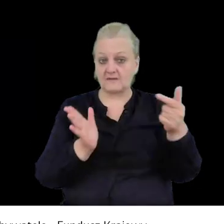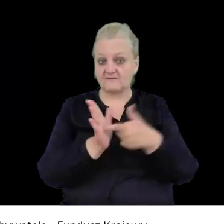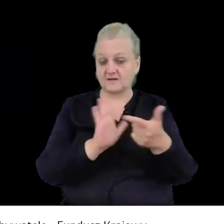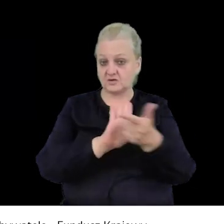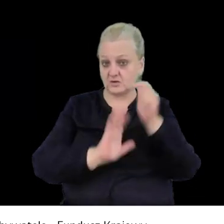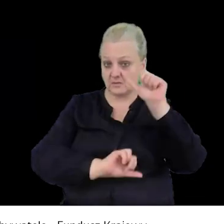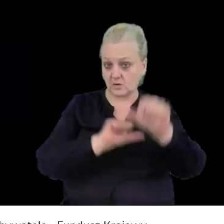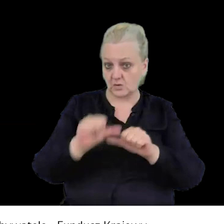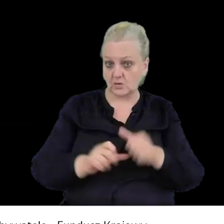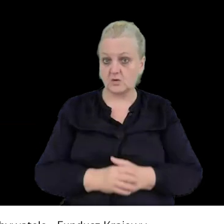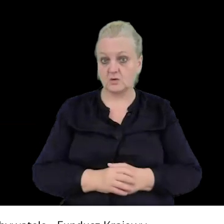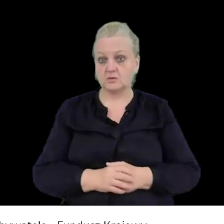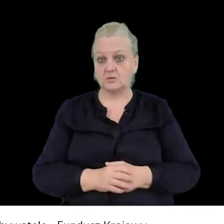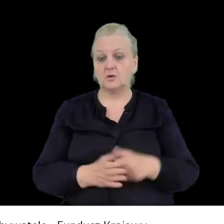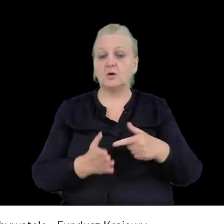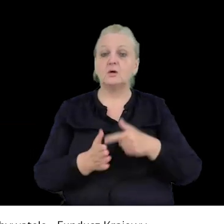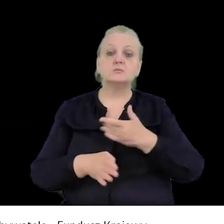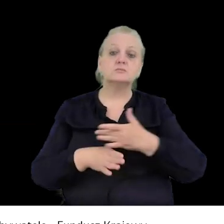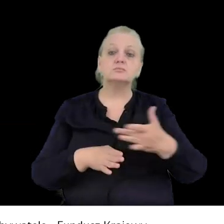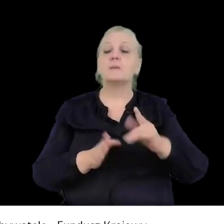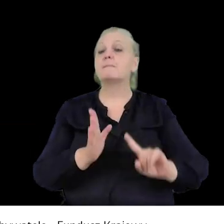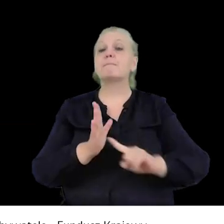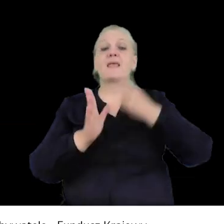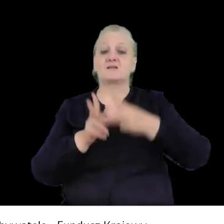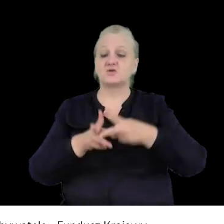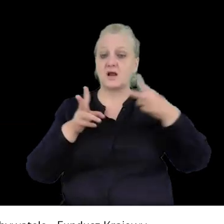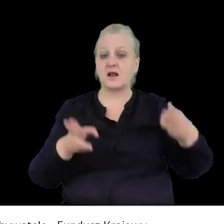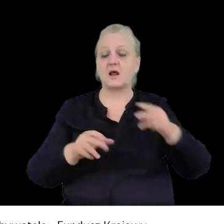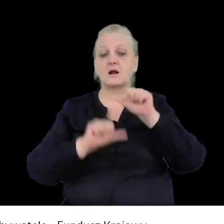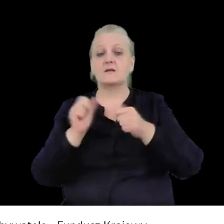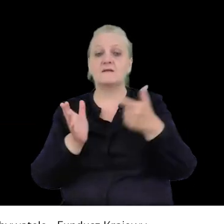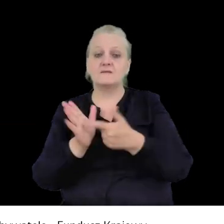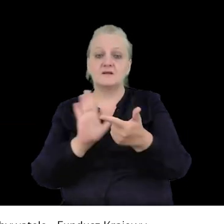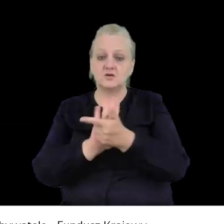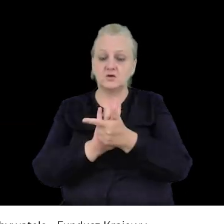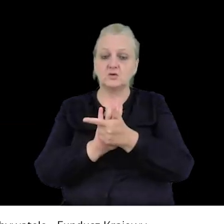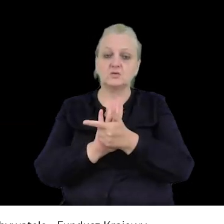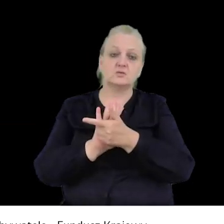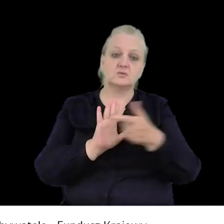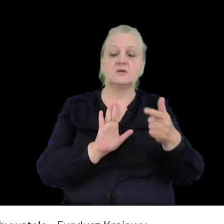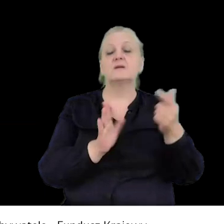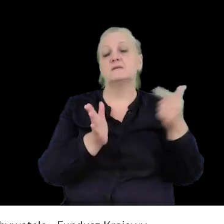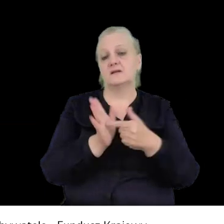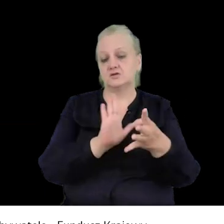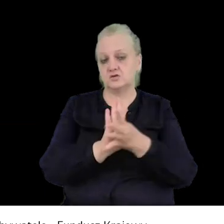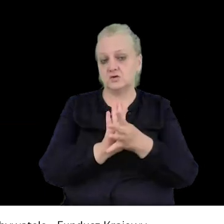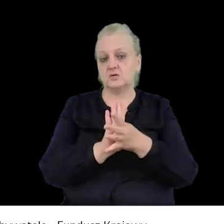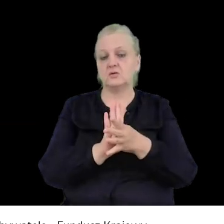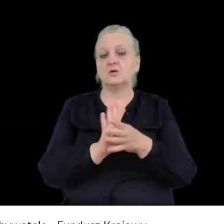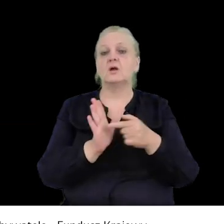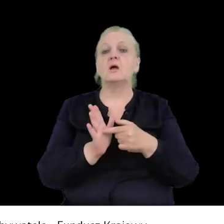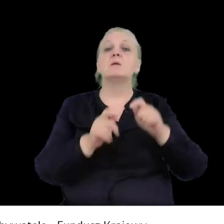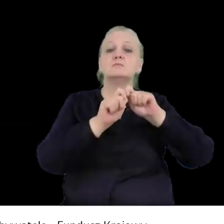roku. Trwała, jego pierwsza edycja była w latach 2017-2019, potem była przerwa